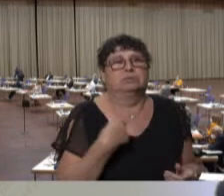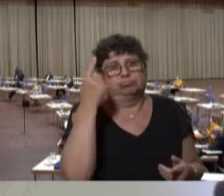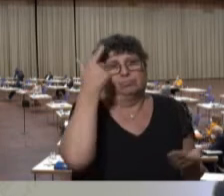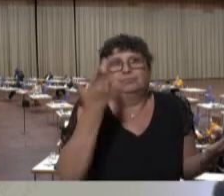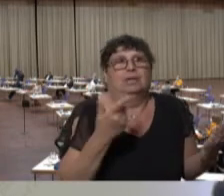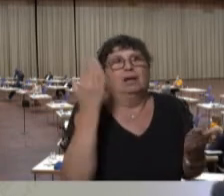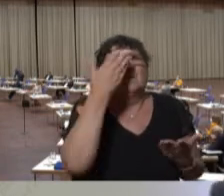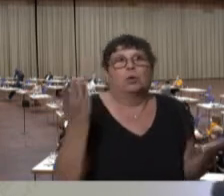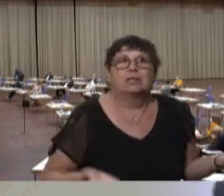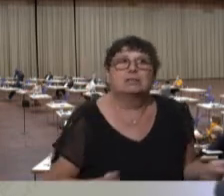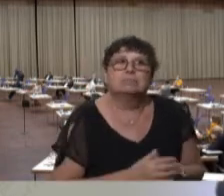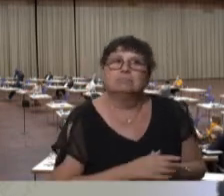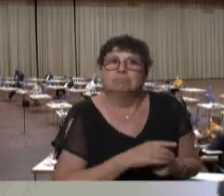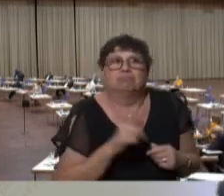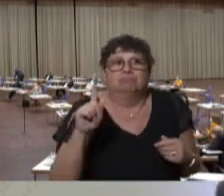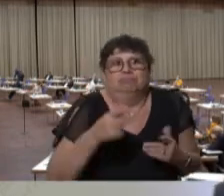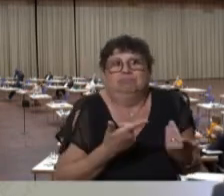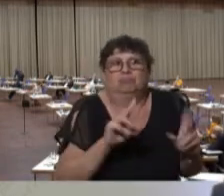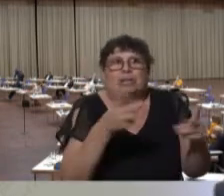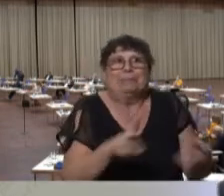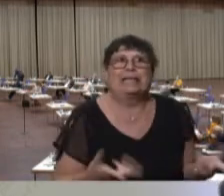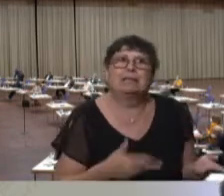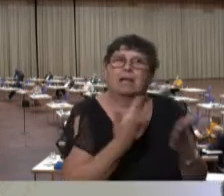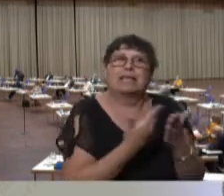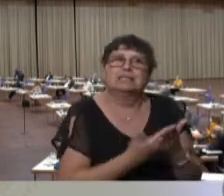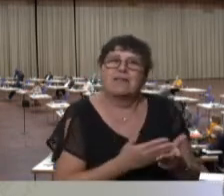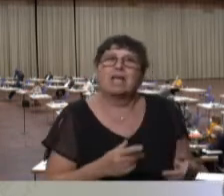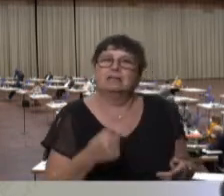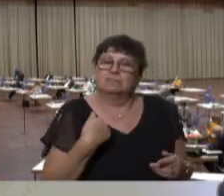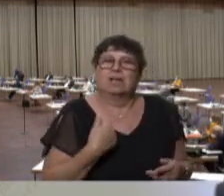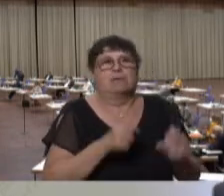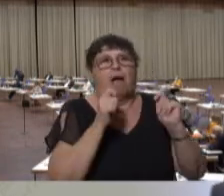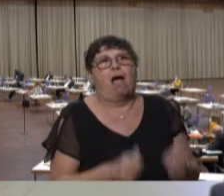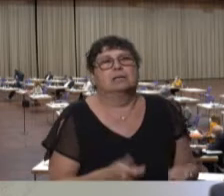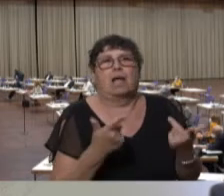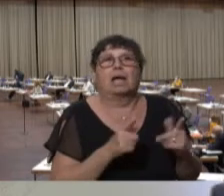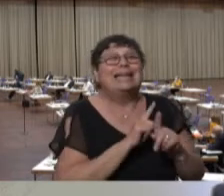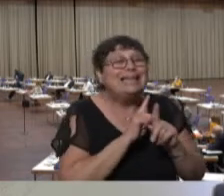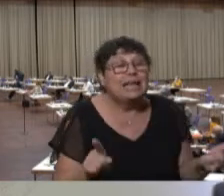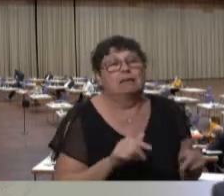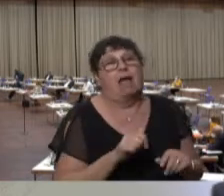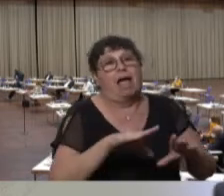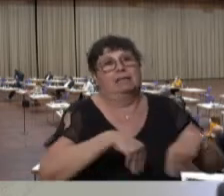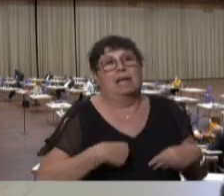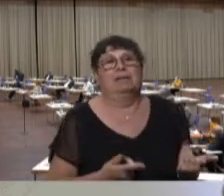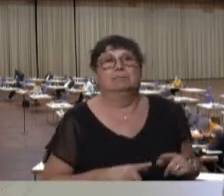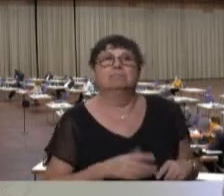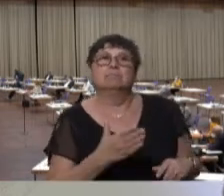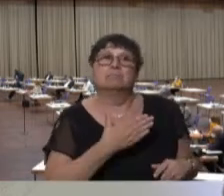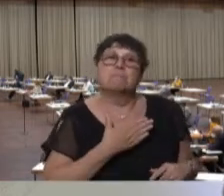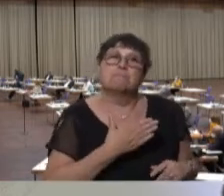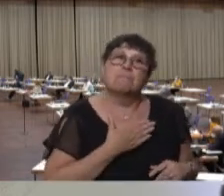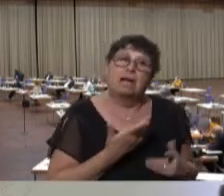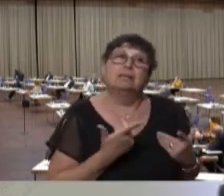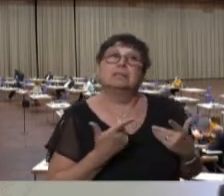und völlig an der Realität vorbei. Und deswegen werden wir Ihrem Antrag nicht zustimmen. Und meine